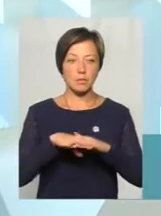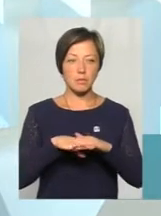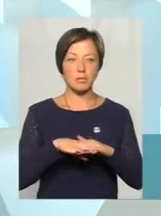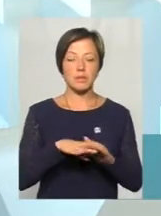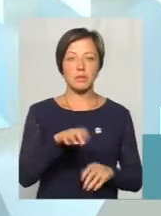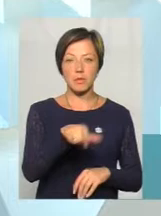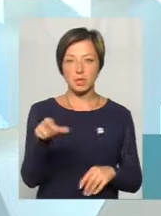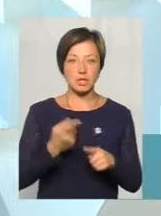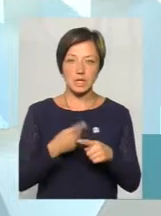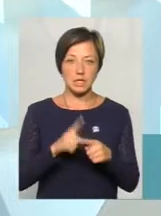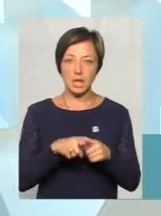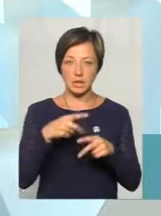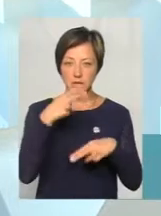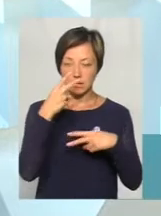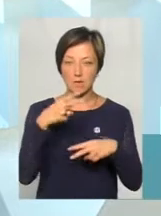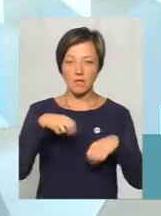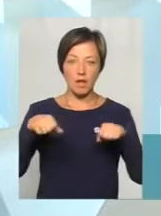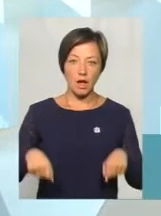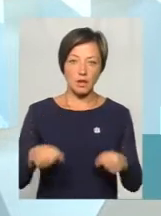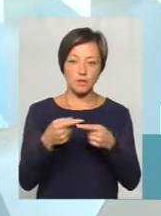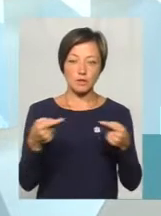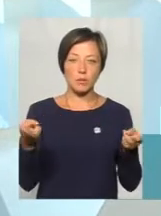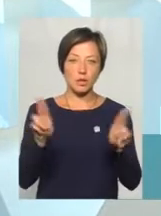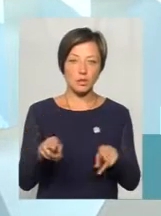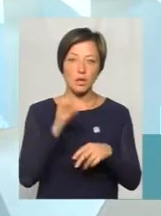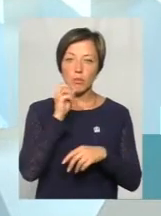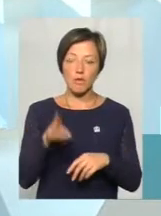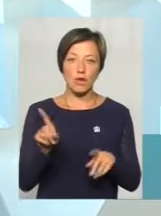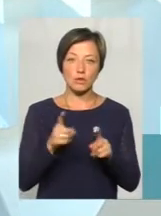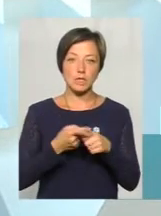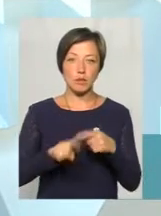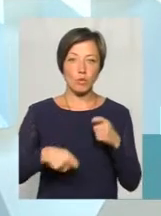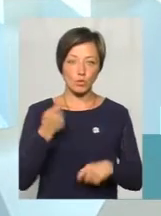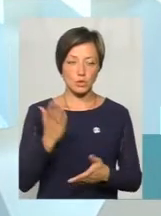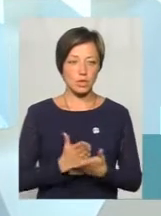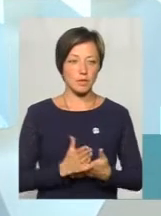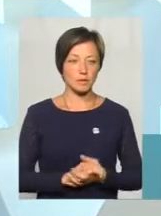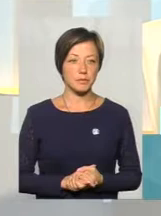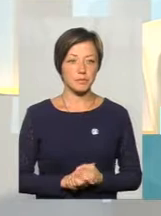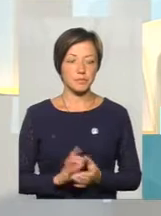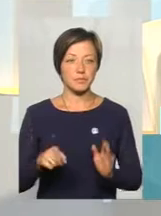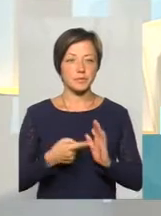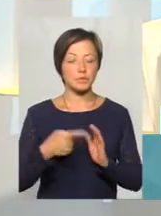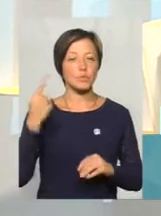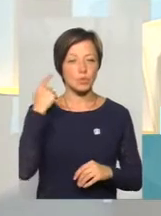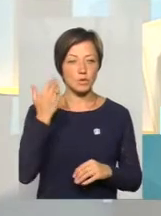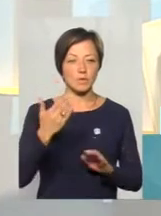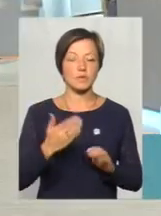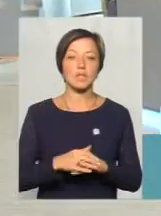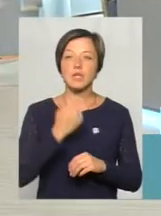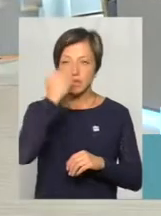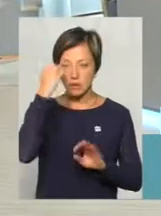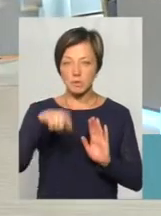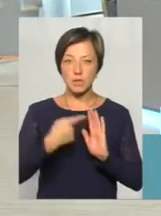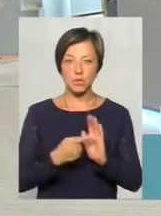Чи на це владі і всім остальним наплювати, що ці порушення? Дякую, ми почули ваше питання. Дякую за